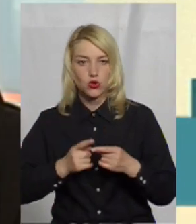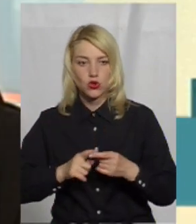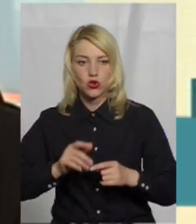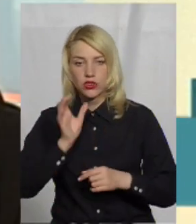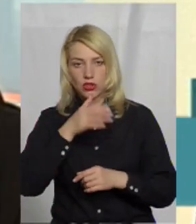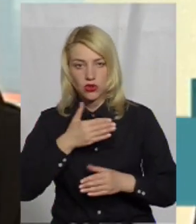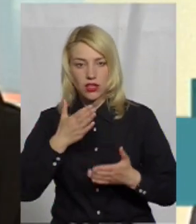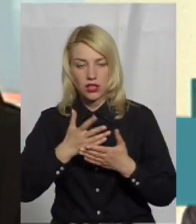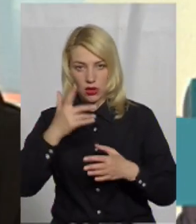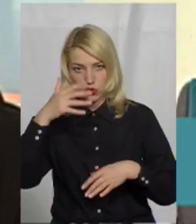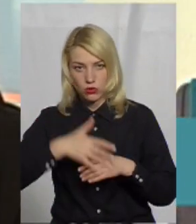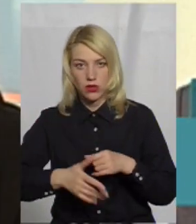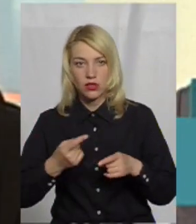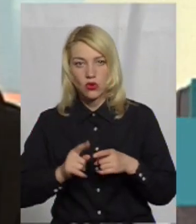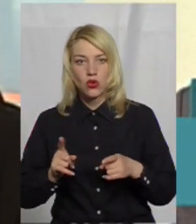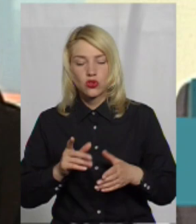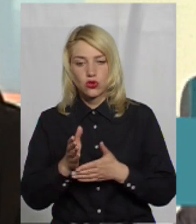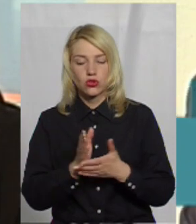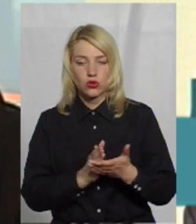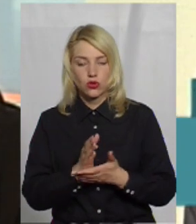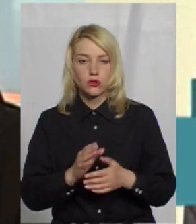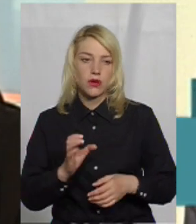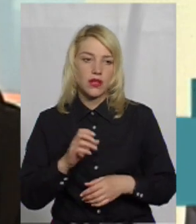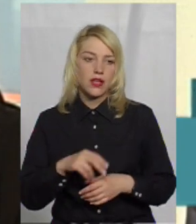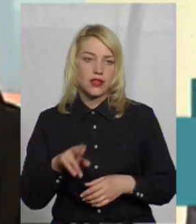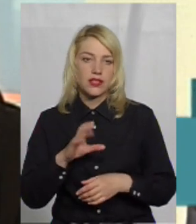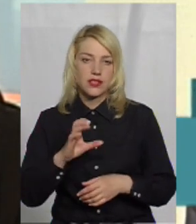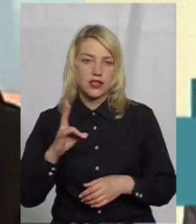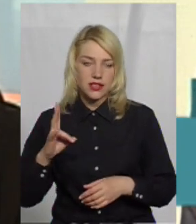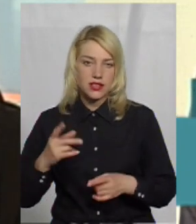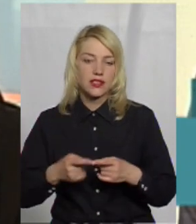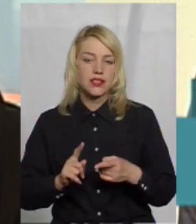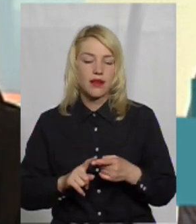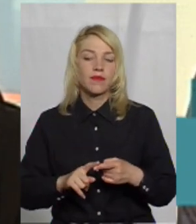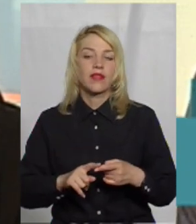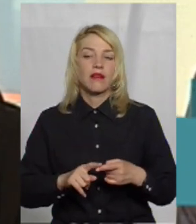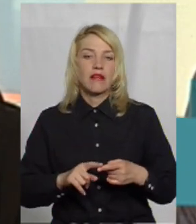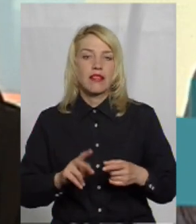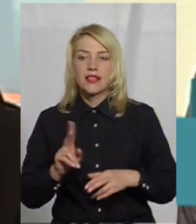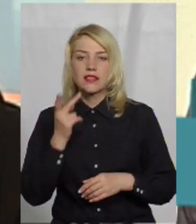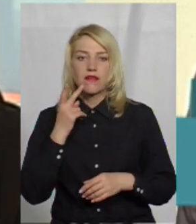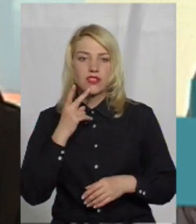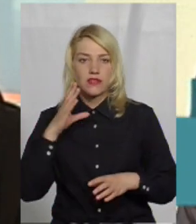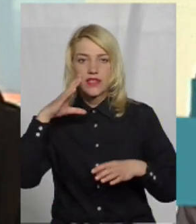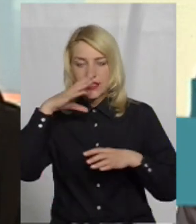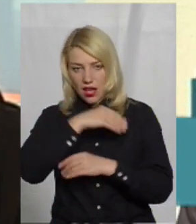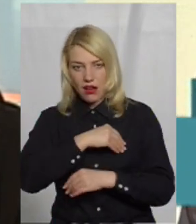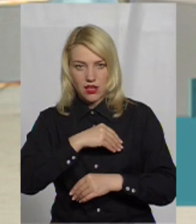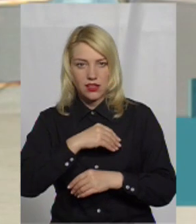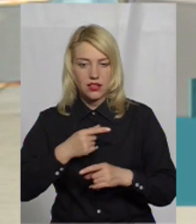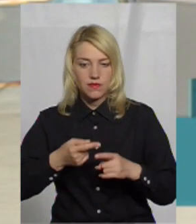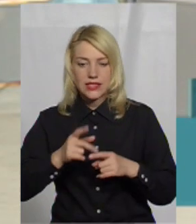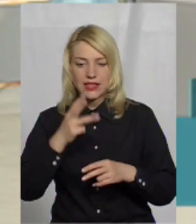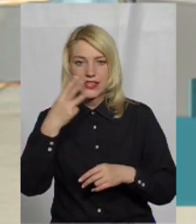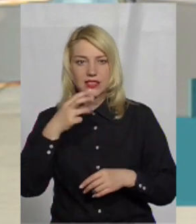є розуміння того, що служба ДСНС, вона, ну як би то сказати, не завжди встигає за оцих пів години,